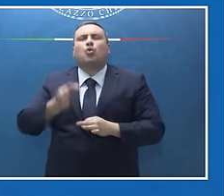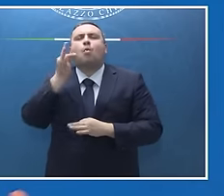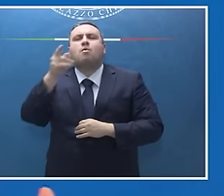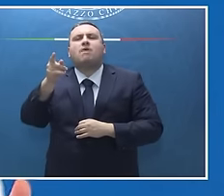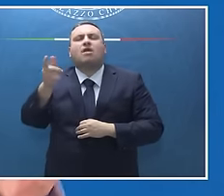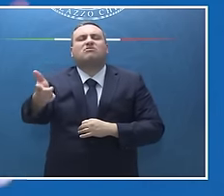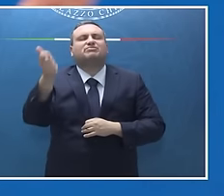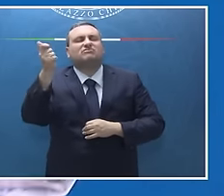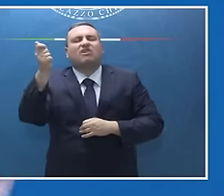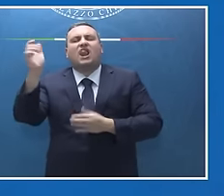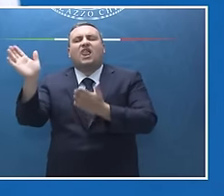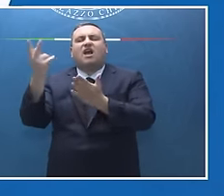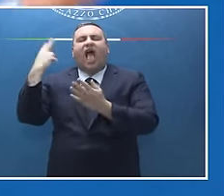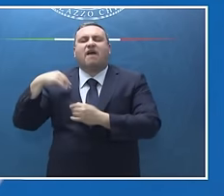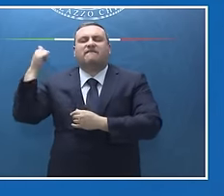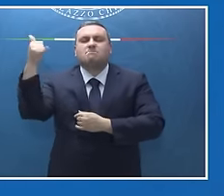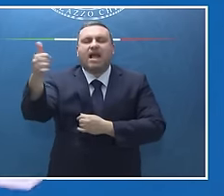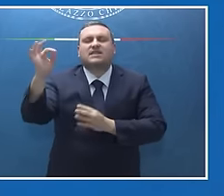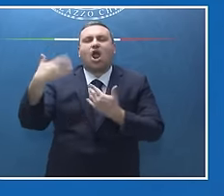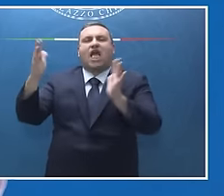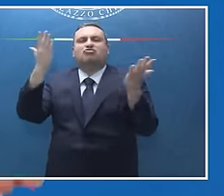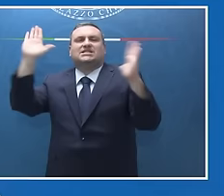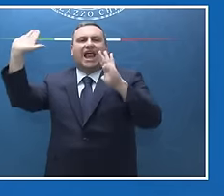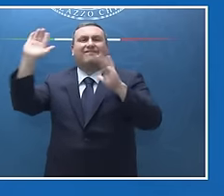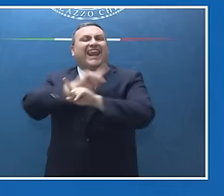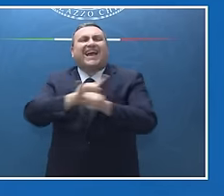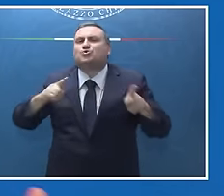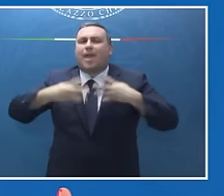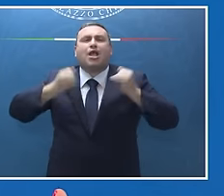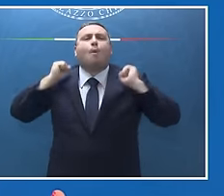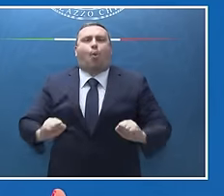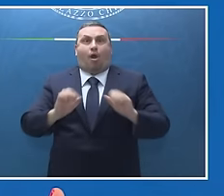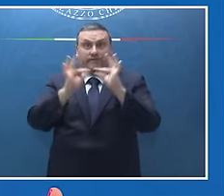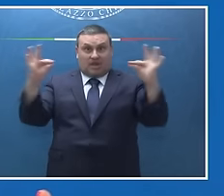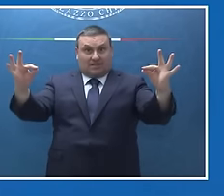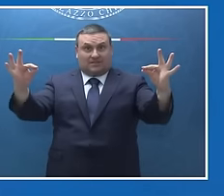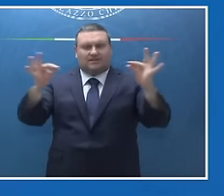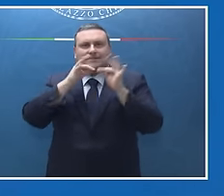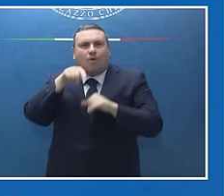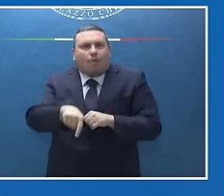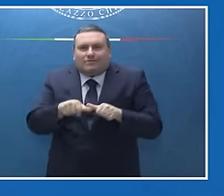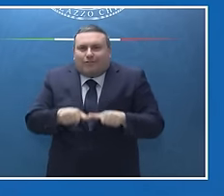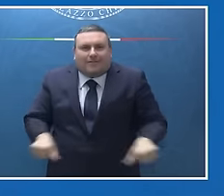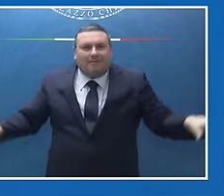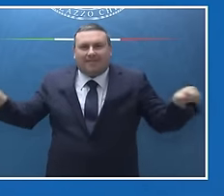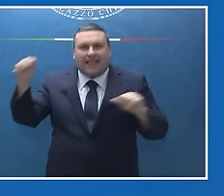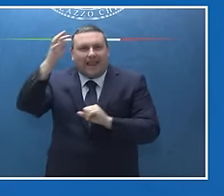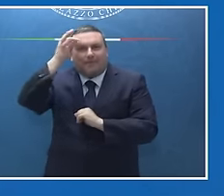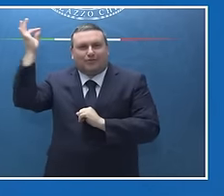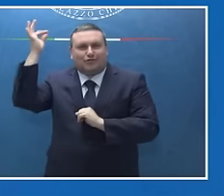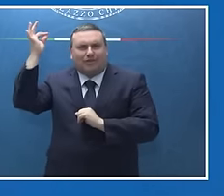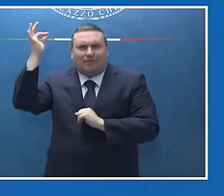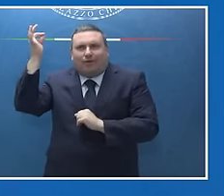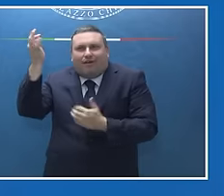alcune delle, una delle grandi, enormi questioni esistenziali che il tema dell'intelligenza artificiale pone